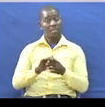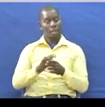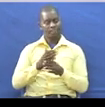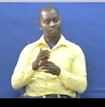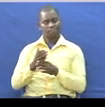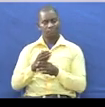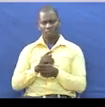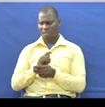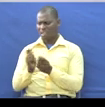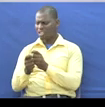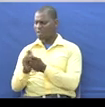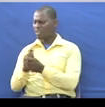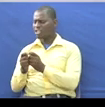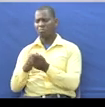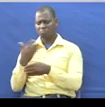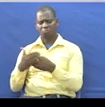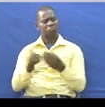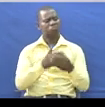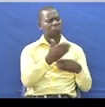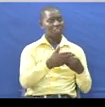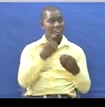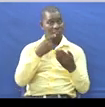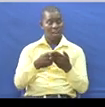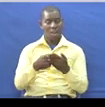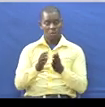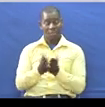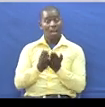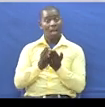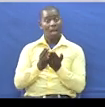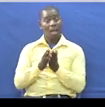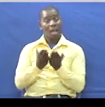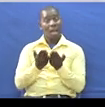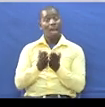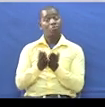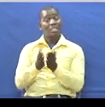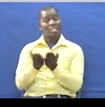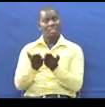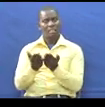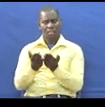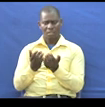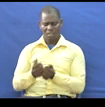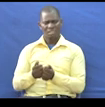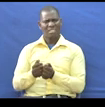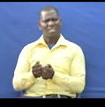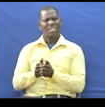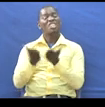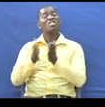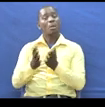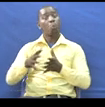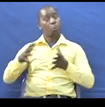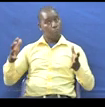Mbalimbali Kwa Mfano Kuna Kamusi Kuna Encyclopedia Na Vingine Vingine Lakini Pia